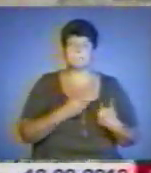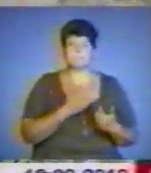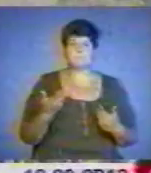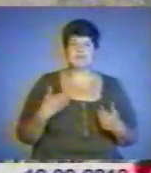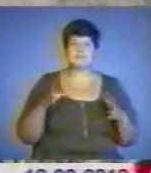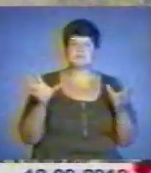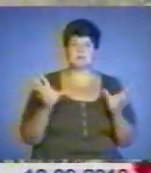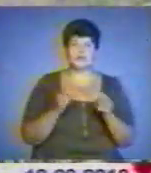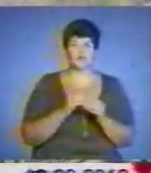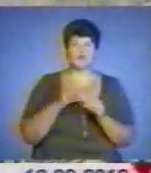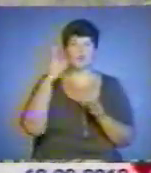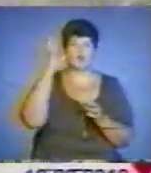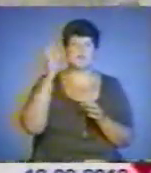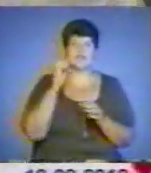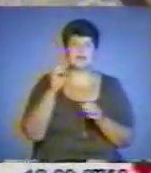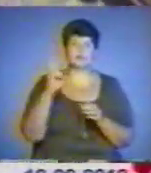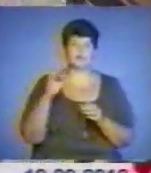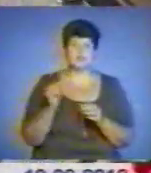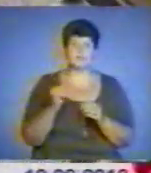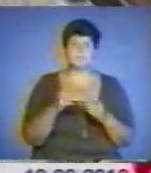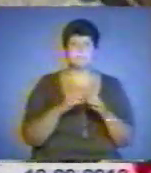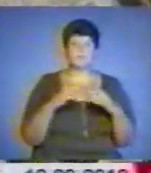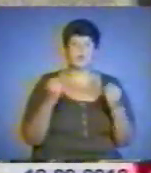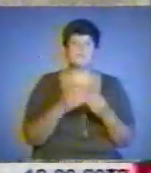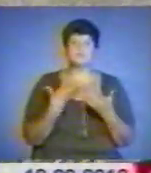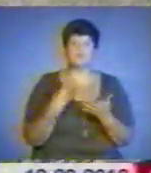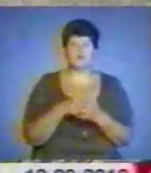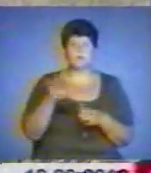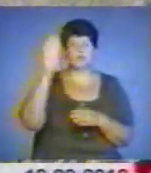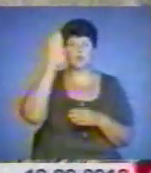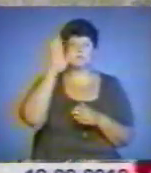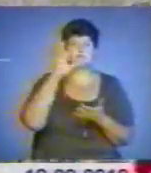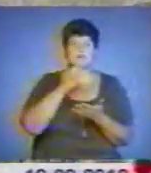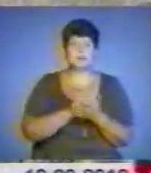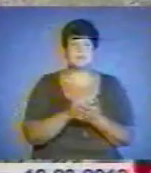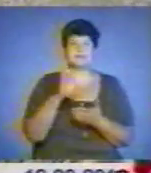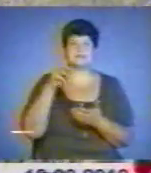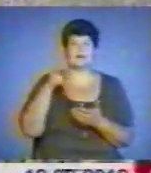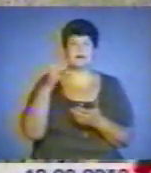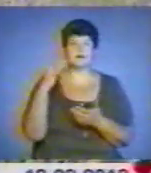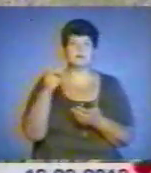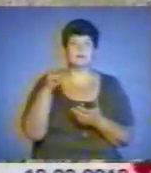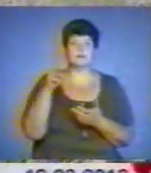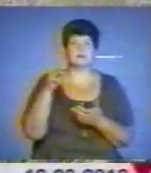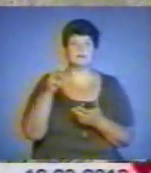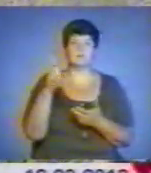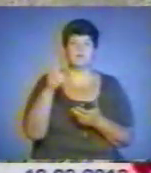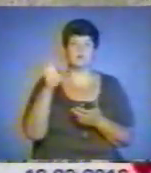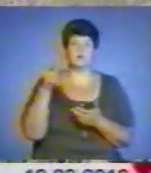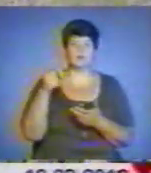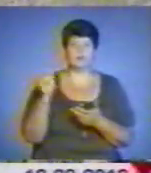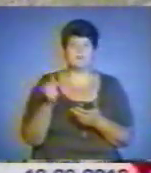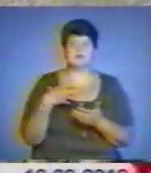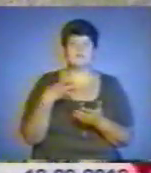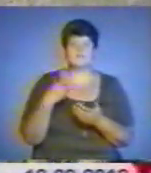екологічним козацьким полком, зі своїми хлопцями, ми займаємося страйболом, таким спортивним видом спорту